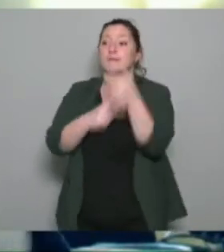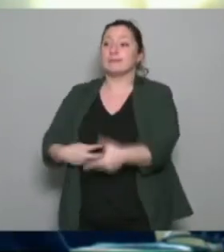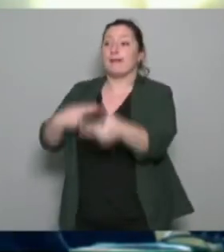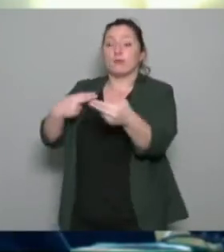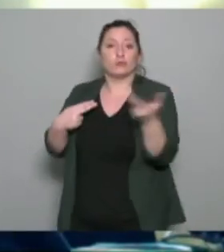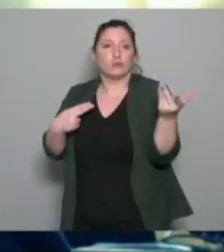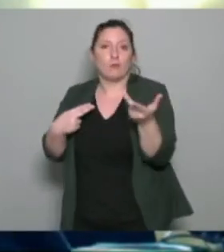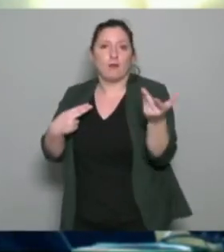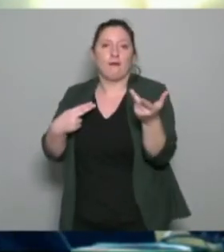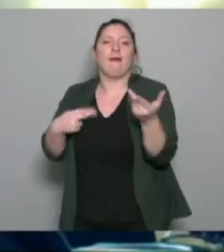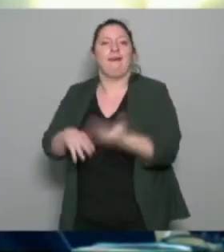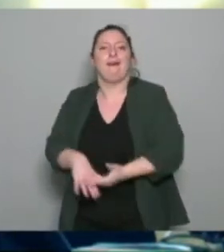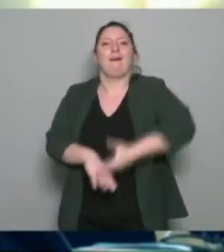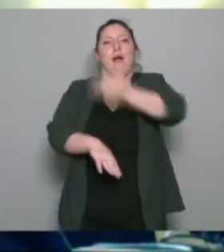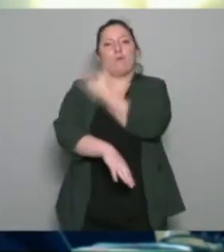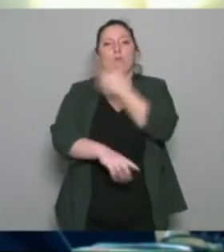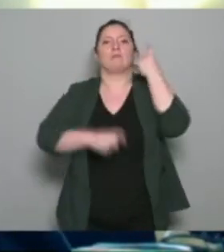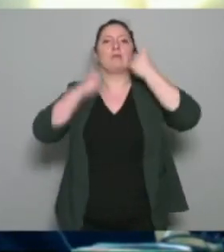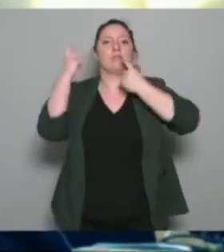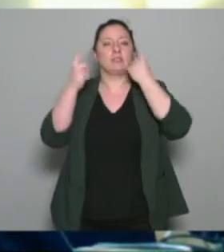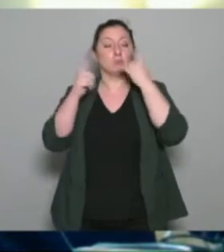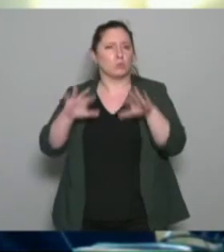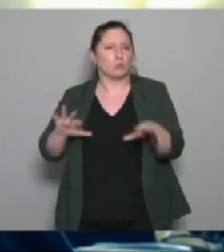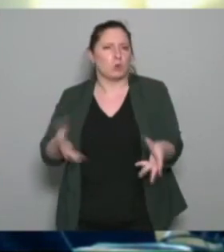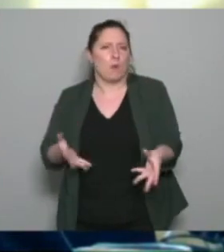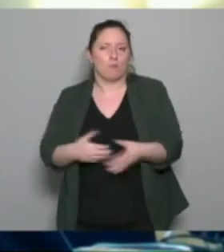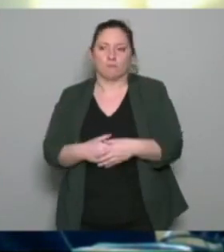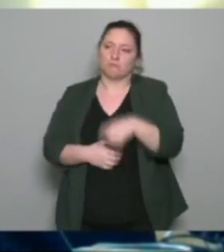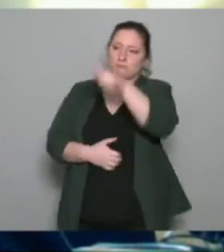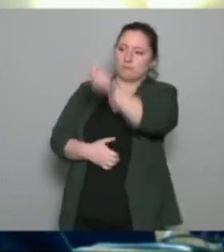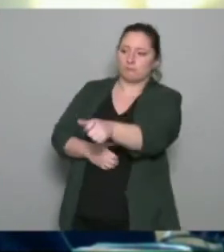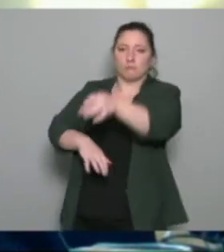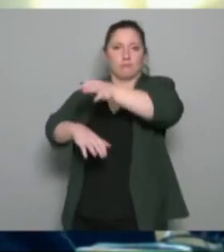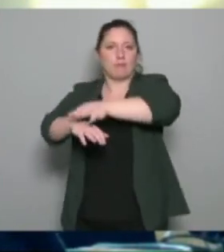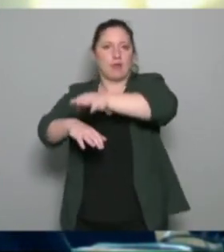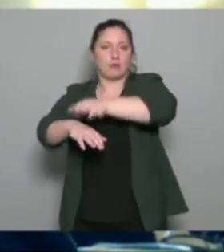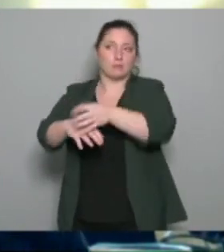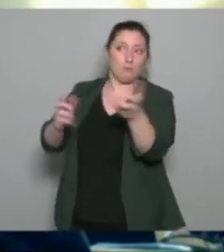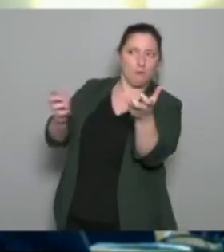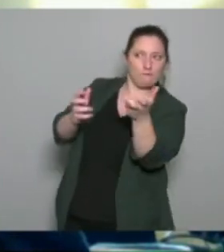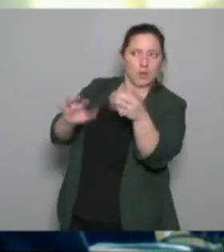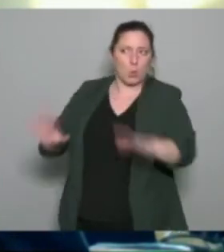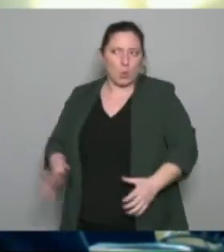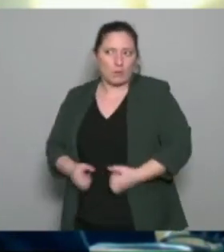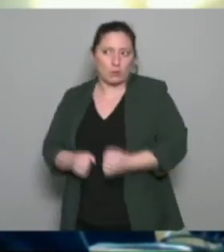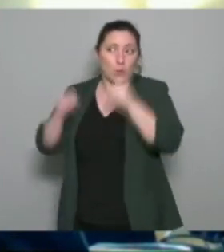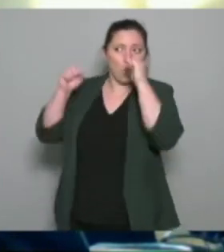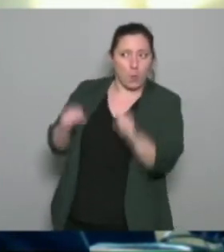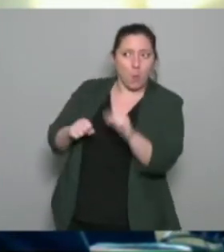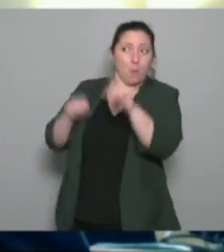réfléchis à la fois tout d'abord avec le patient effectivement sa volonté ses capacités ce qu